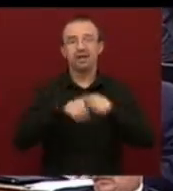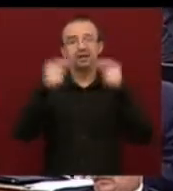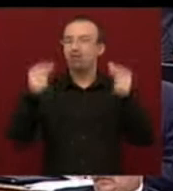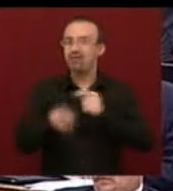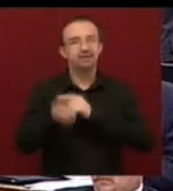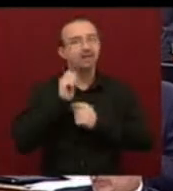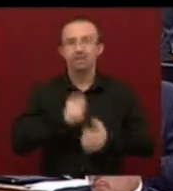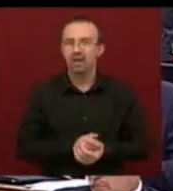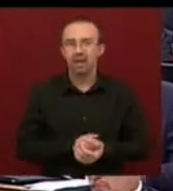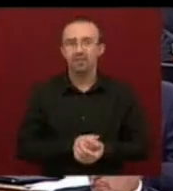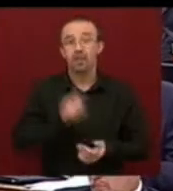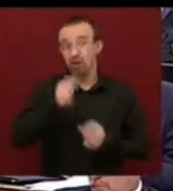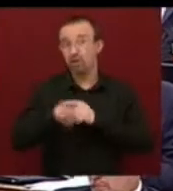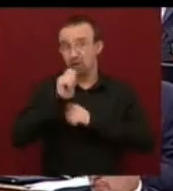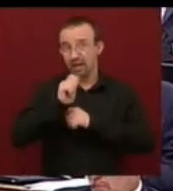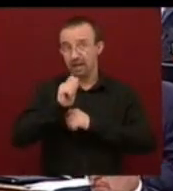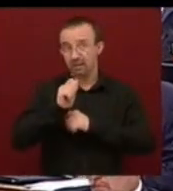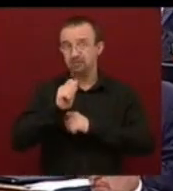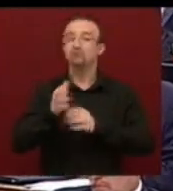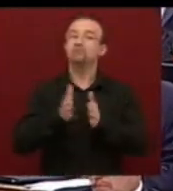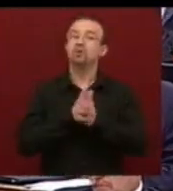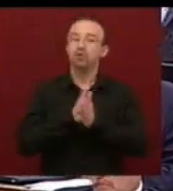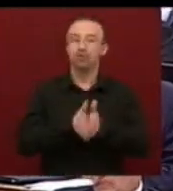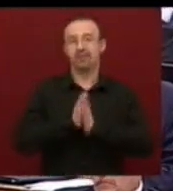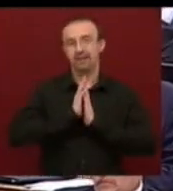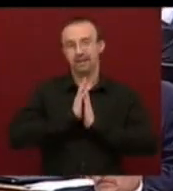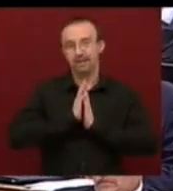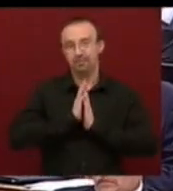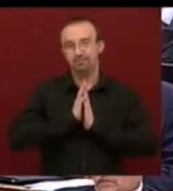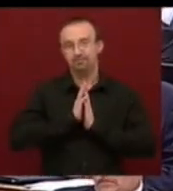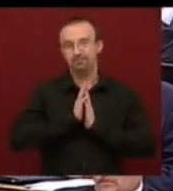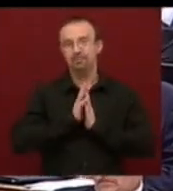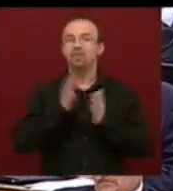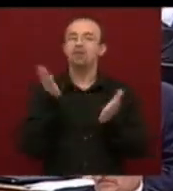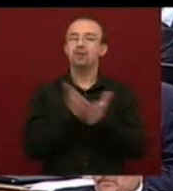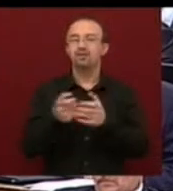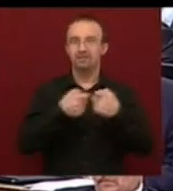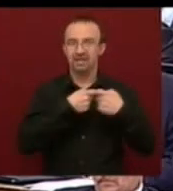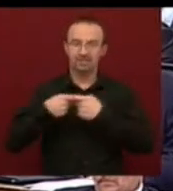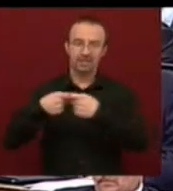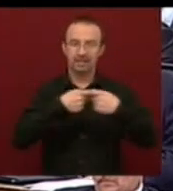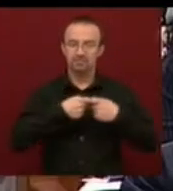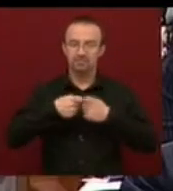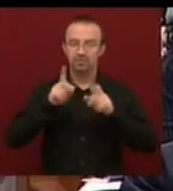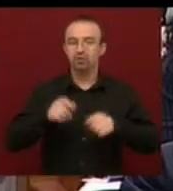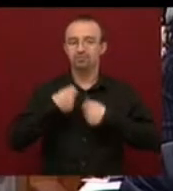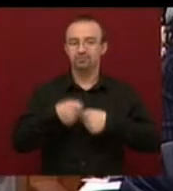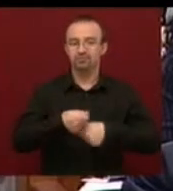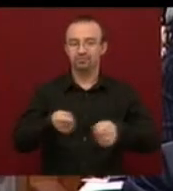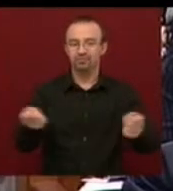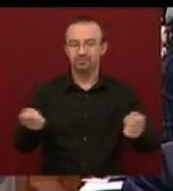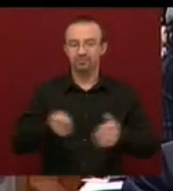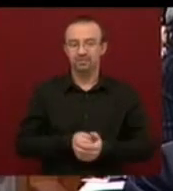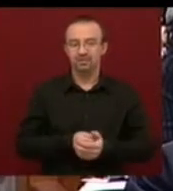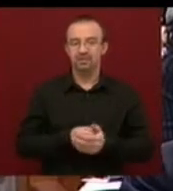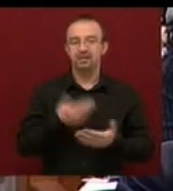talál. Ha talál, ha talál, örömmel kérem majd fel a megfelelő szerveket, hogy terjesszék önt fel